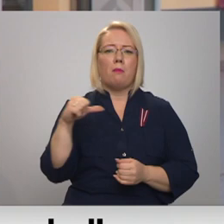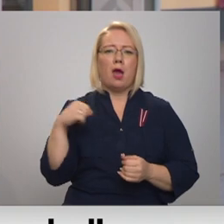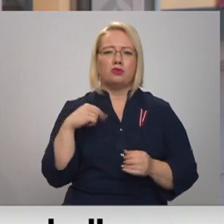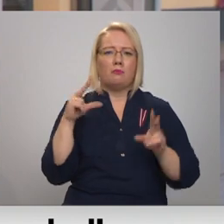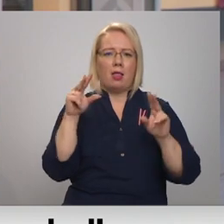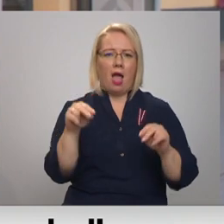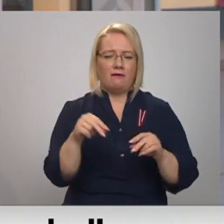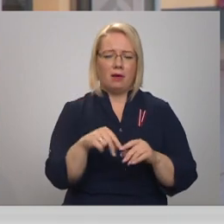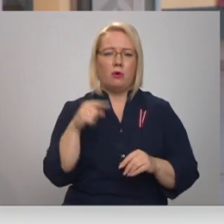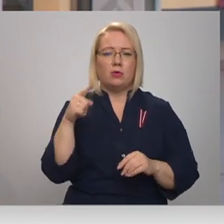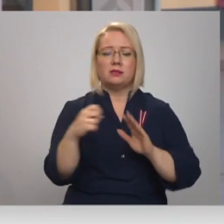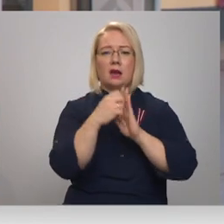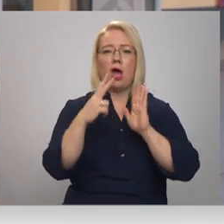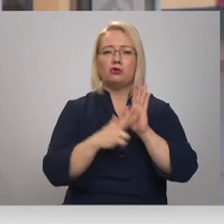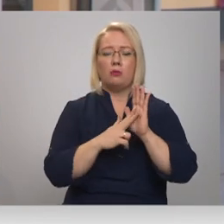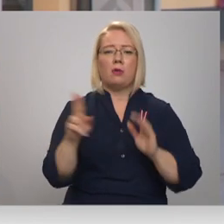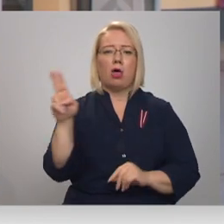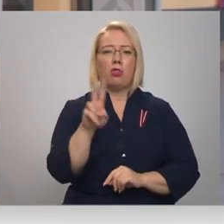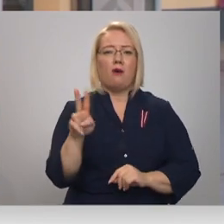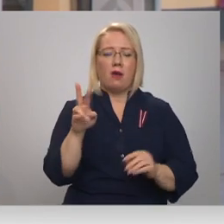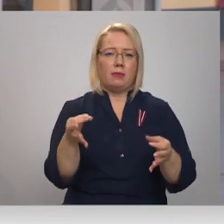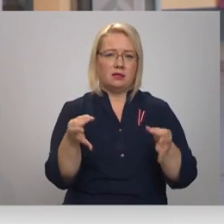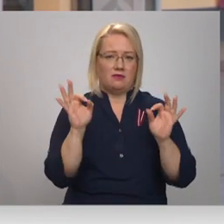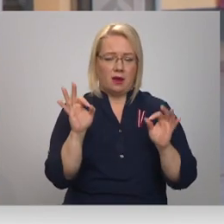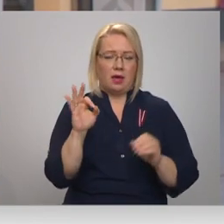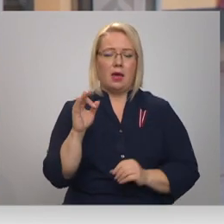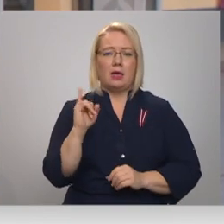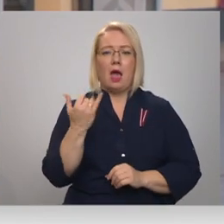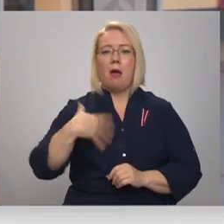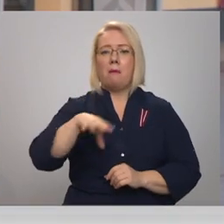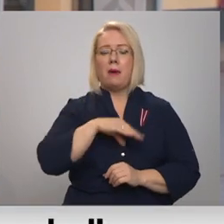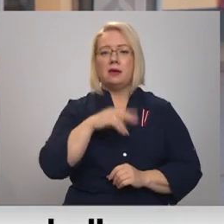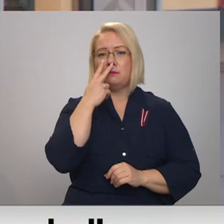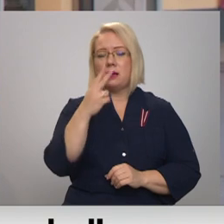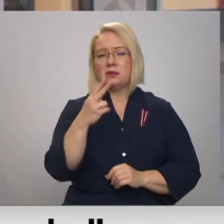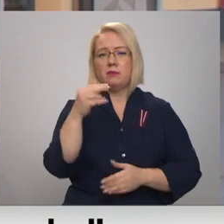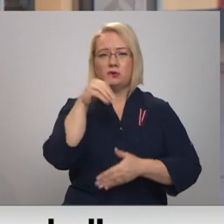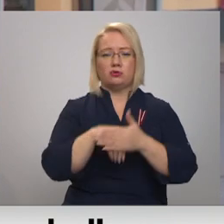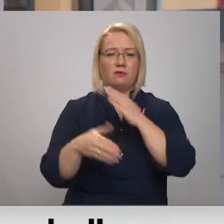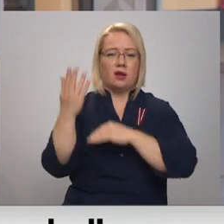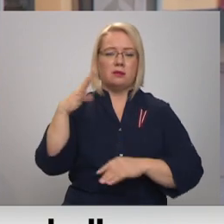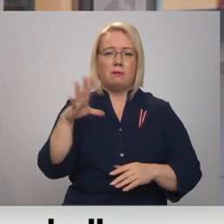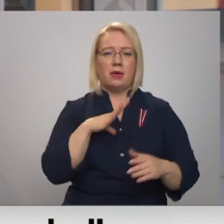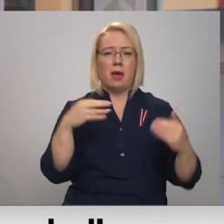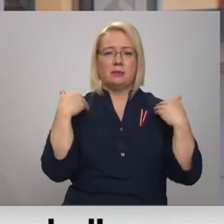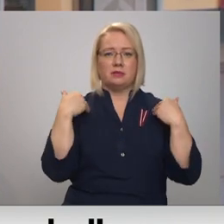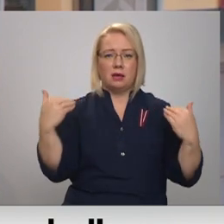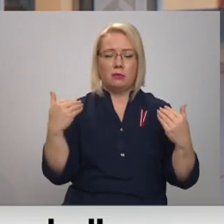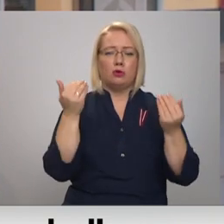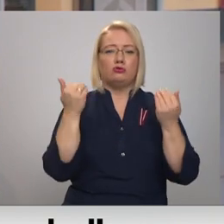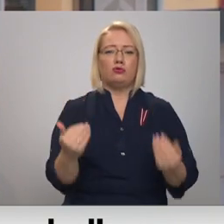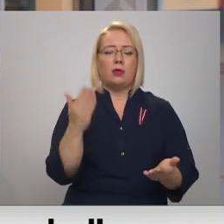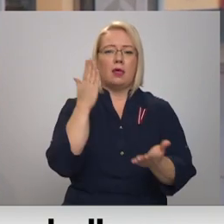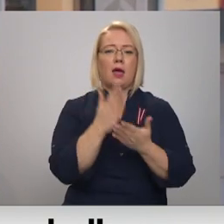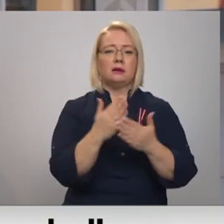novembrī svarīgi, jo, ja mēs apskatāmies uz vēsturi, mēs esam bijuši stipri un mēs šodien esam